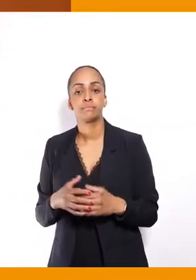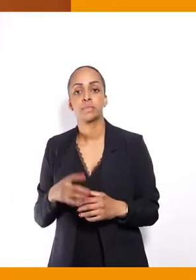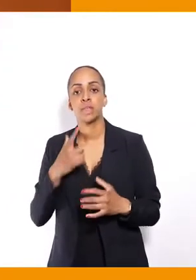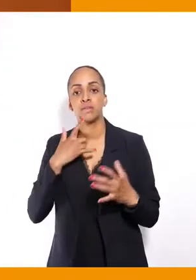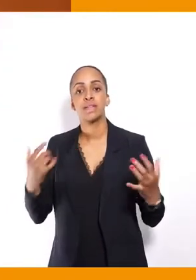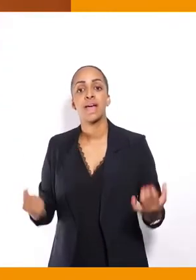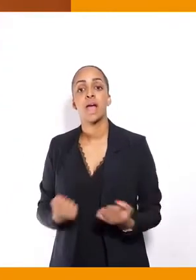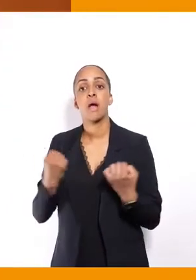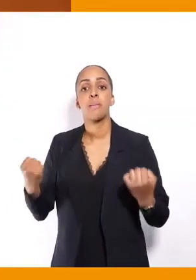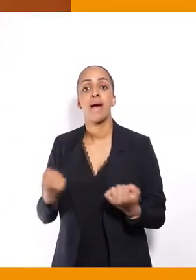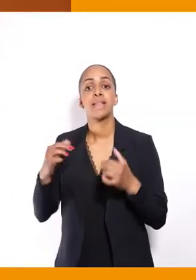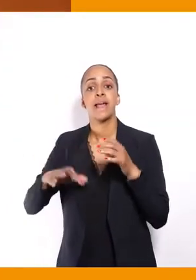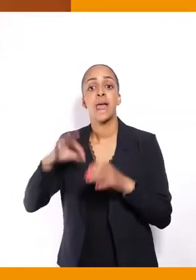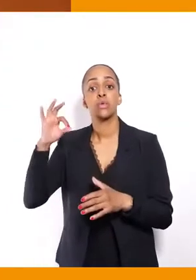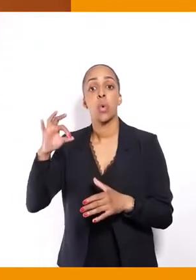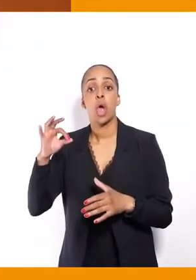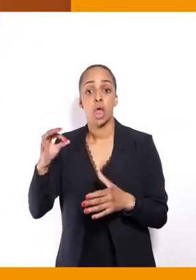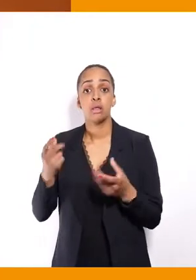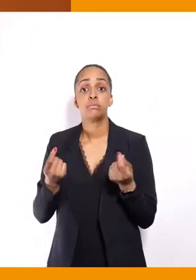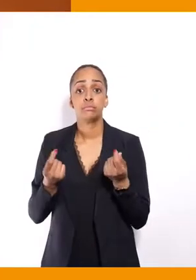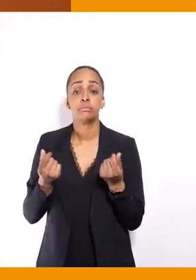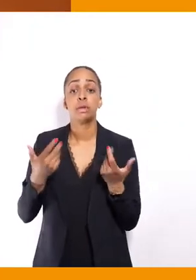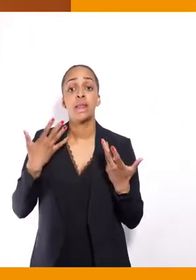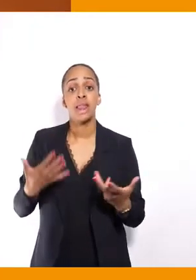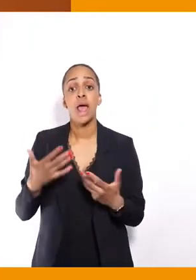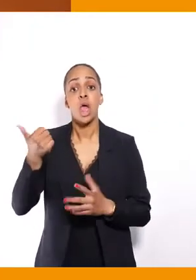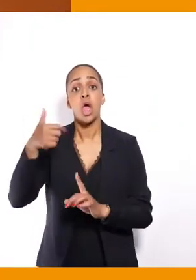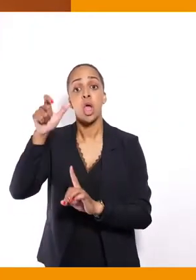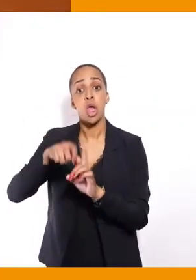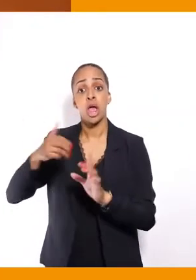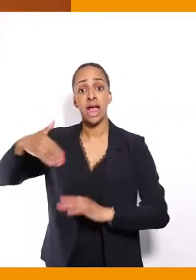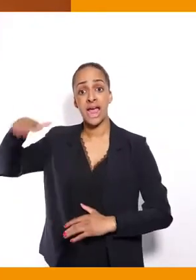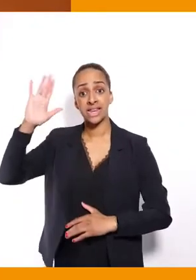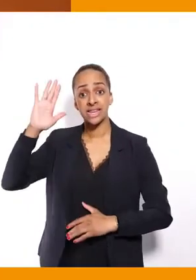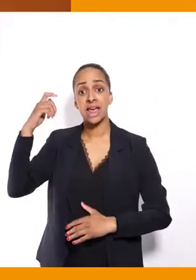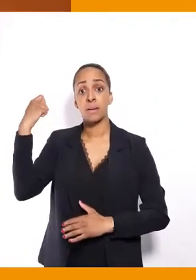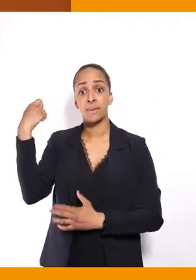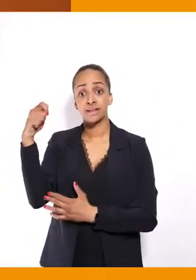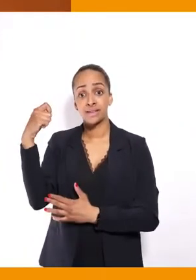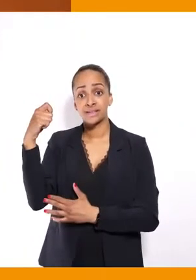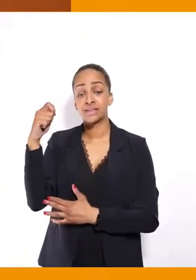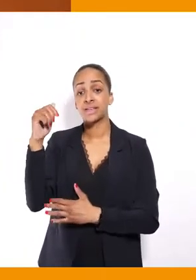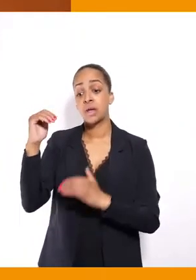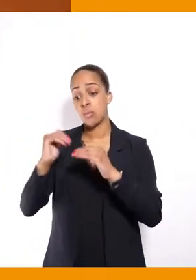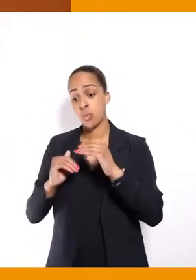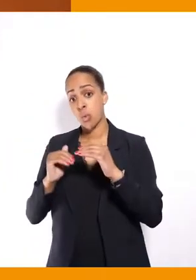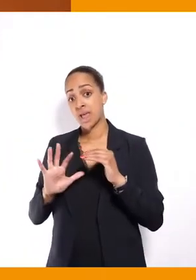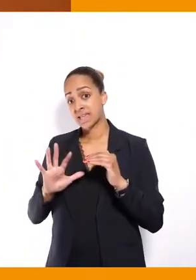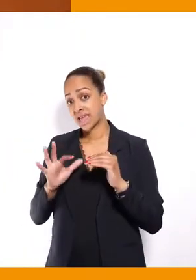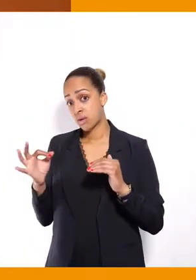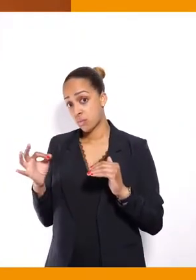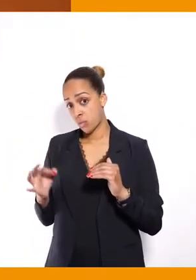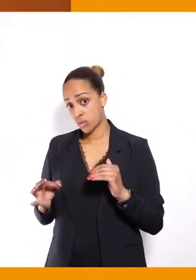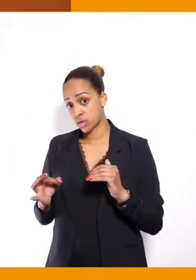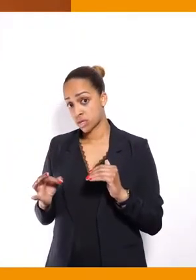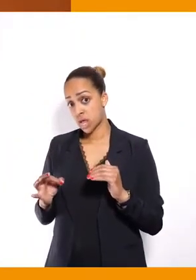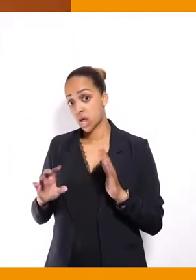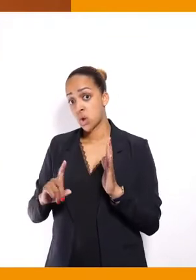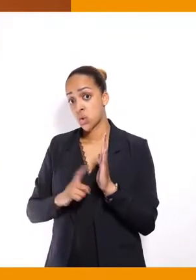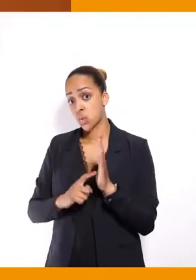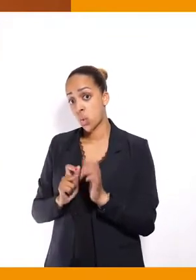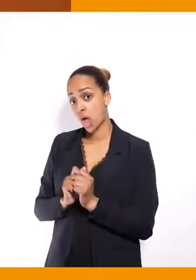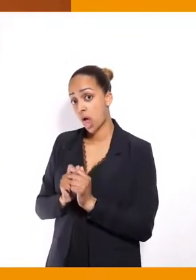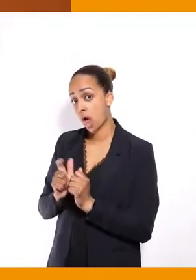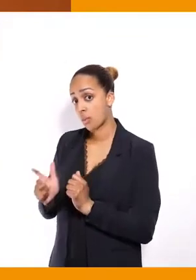délétorales. Aujourd'hui, un candidat à la présidentielle qui paie moins de 5% peut recevoir un remboursement qui va